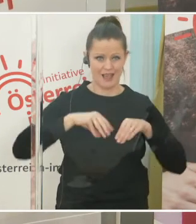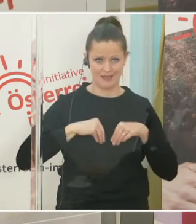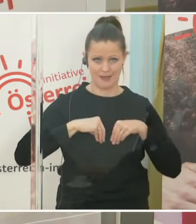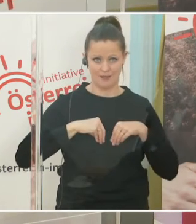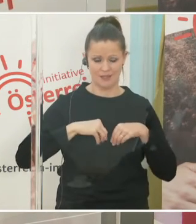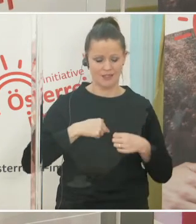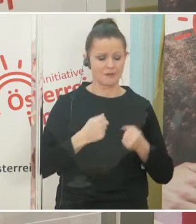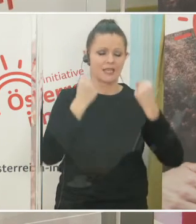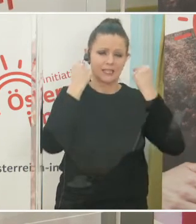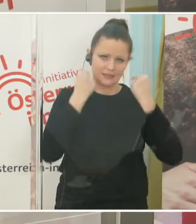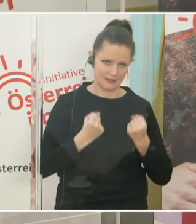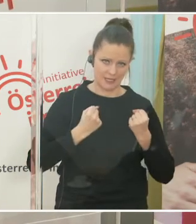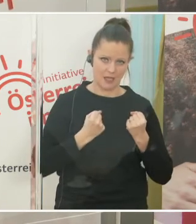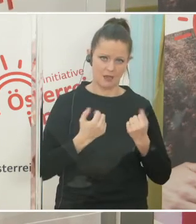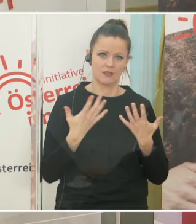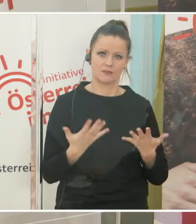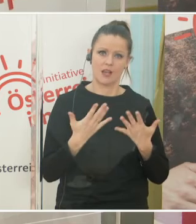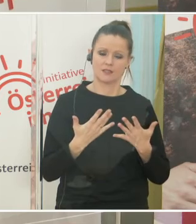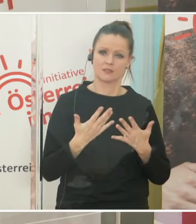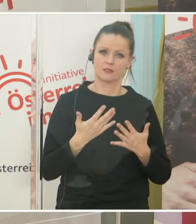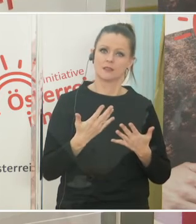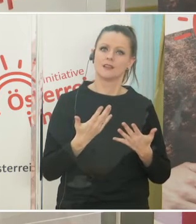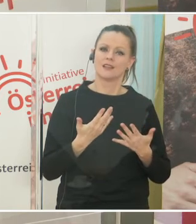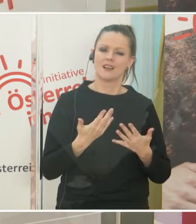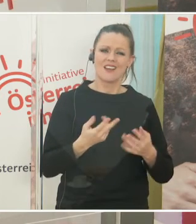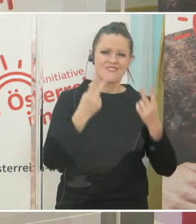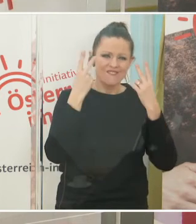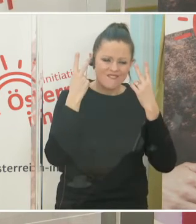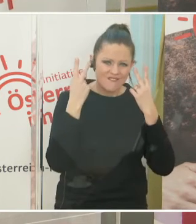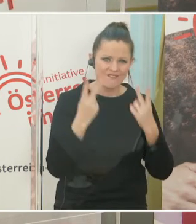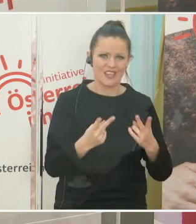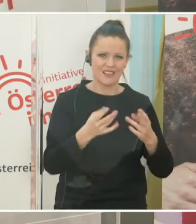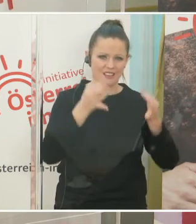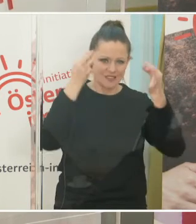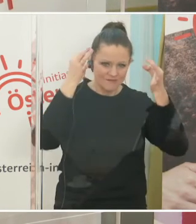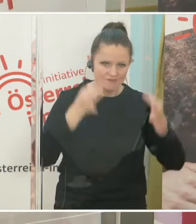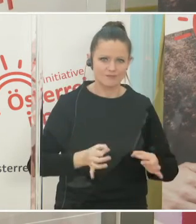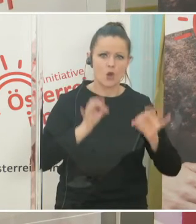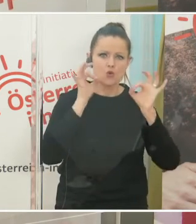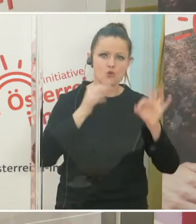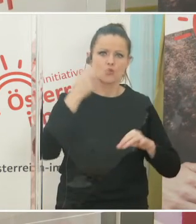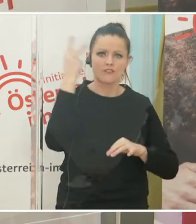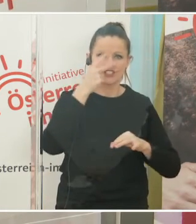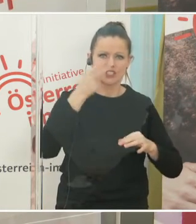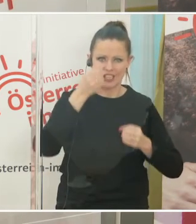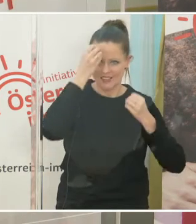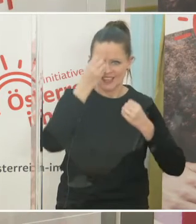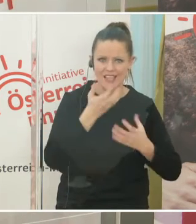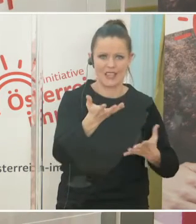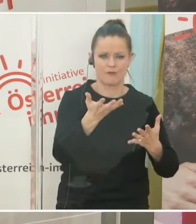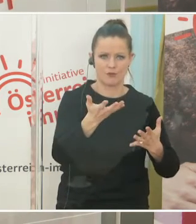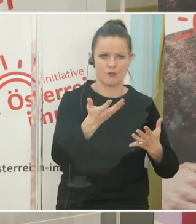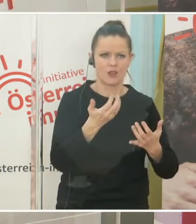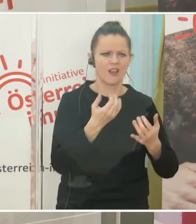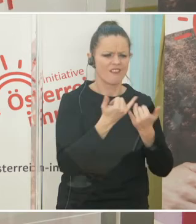Zutiefst überzeugt bin ich davon, dass eine umfassende und verständliche Information über die Entstehung der Impfungen, über die Entwicklung